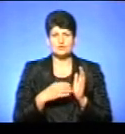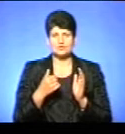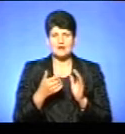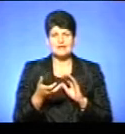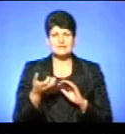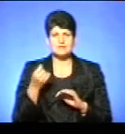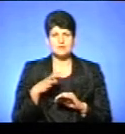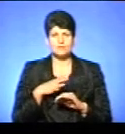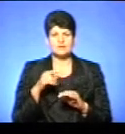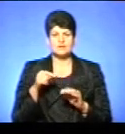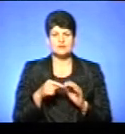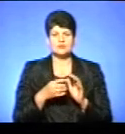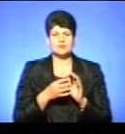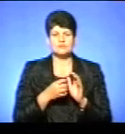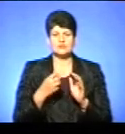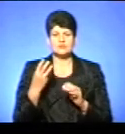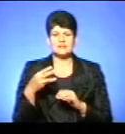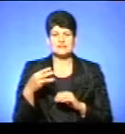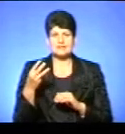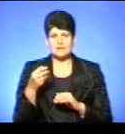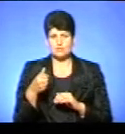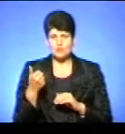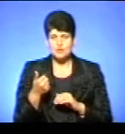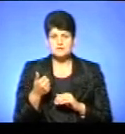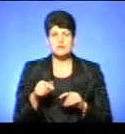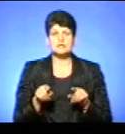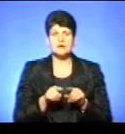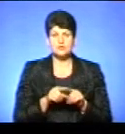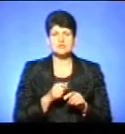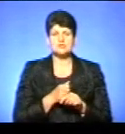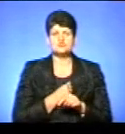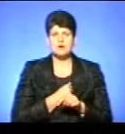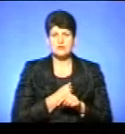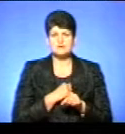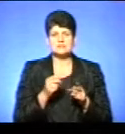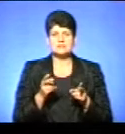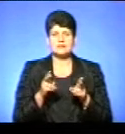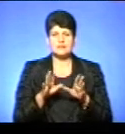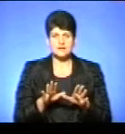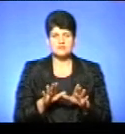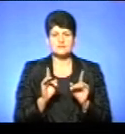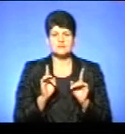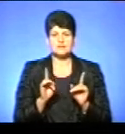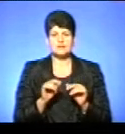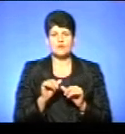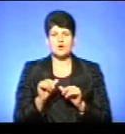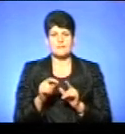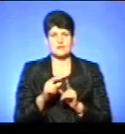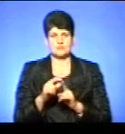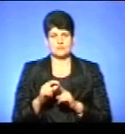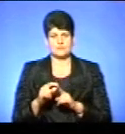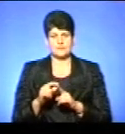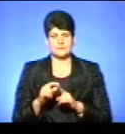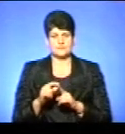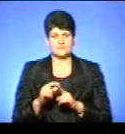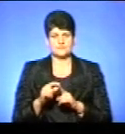із правопису 1933 року. Також, на жаль, залишився лише у деяких словах, як